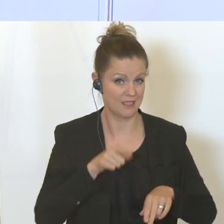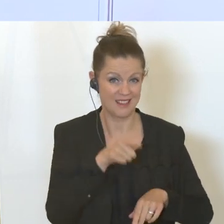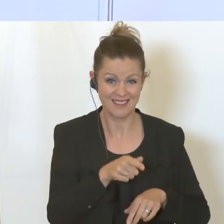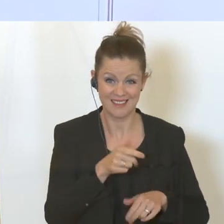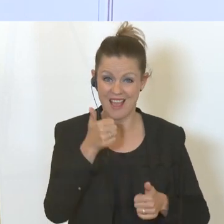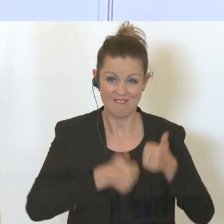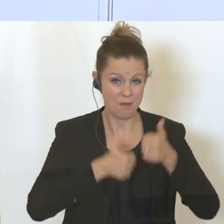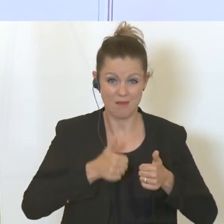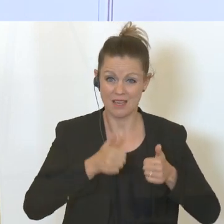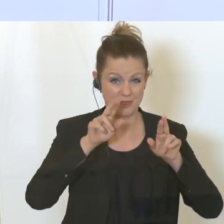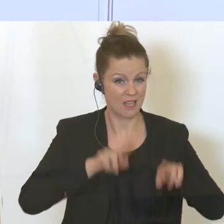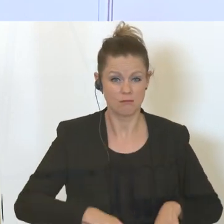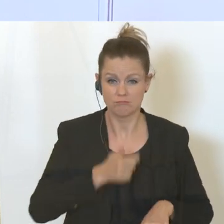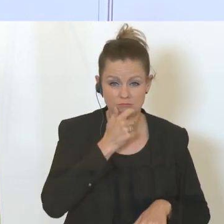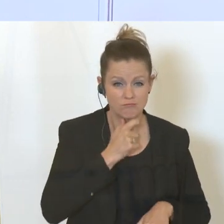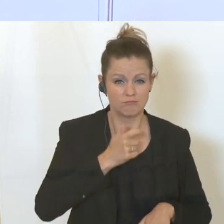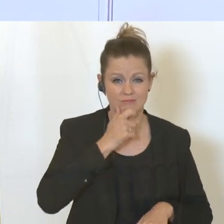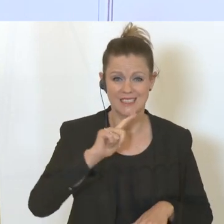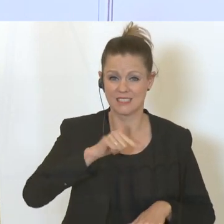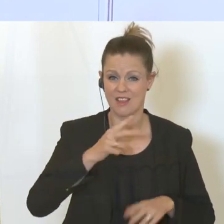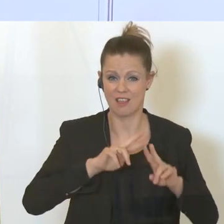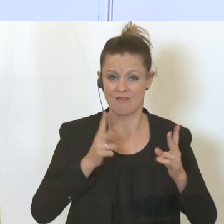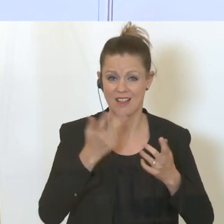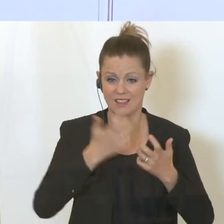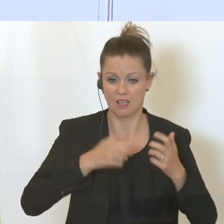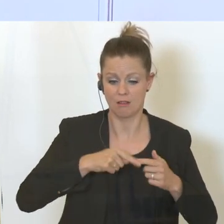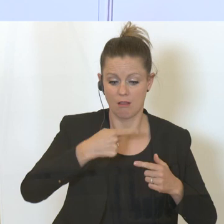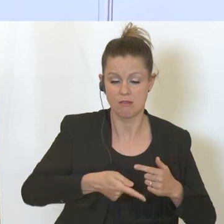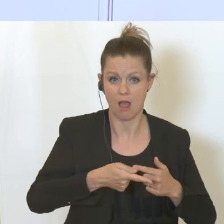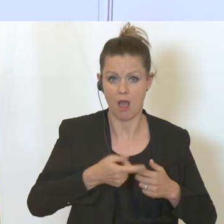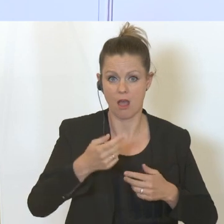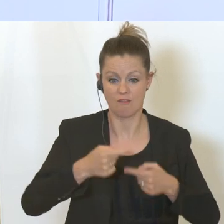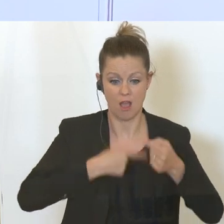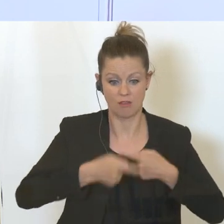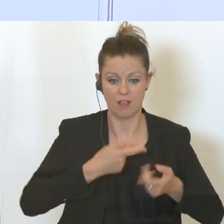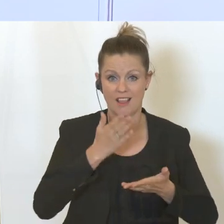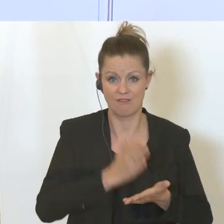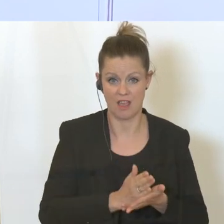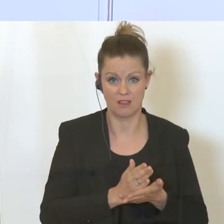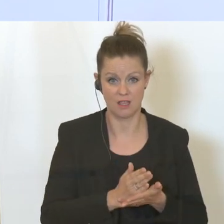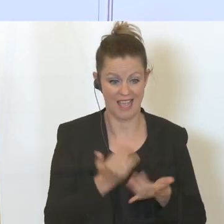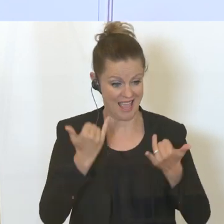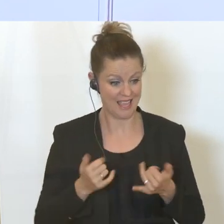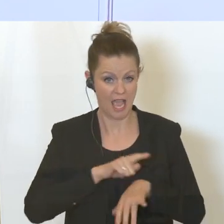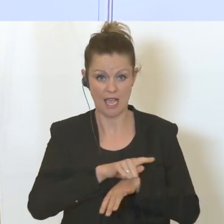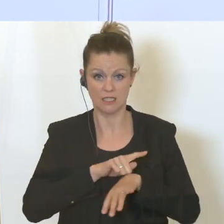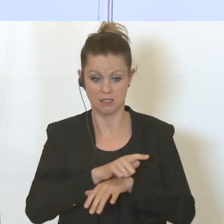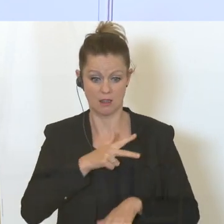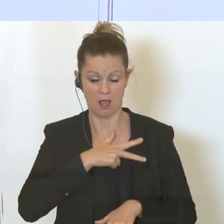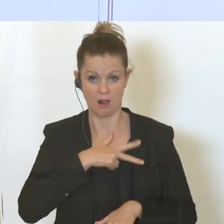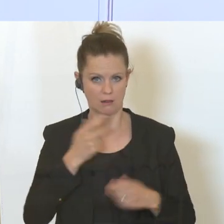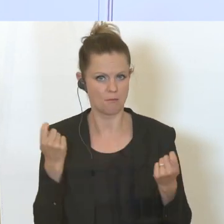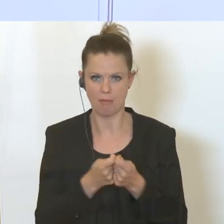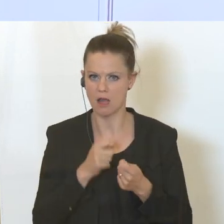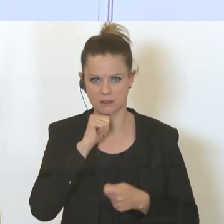alt. Es ist nach dem Zweiten Weltkrieg entwickelt worden und entspricht nicht mehr der jetzigen Realität